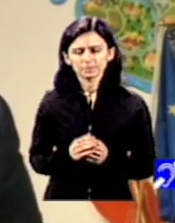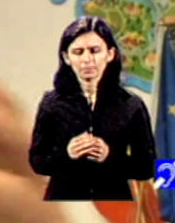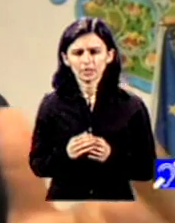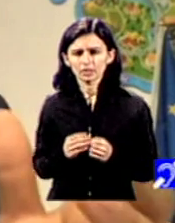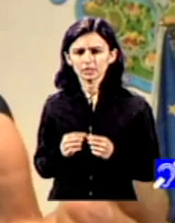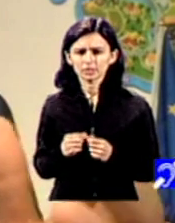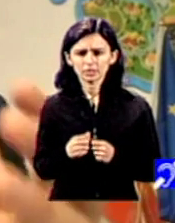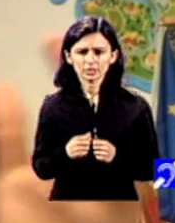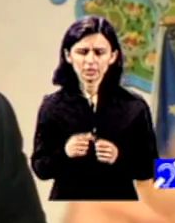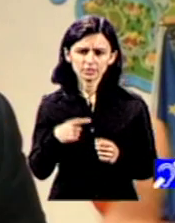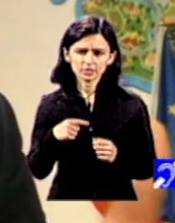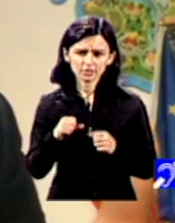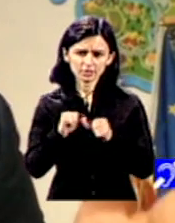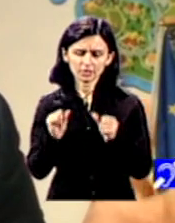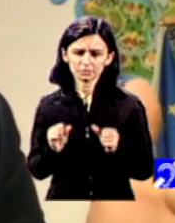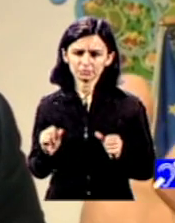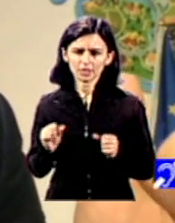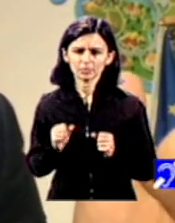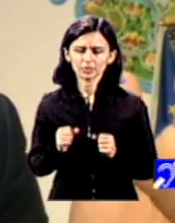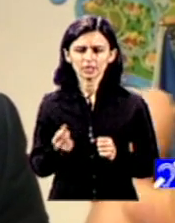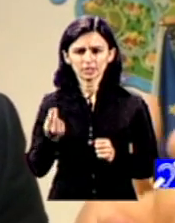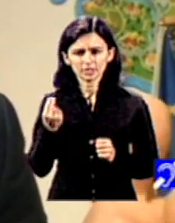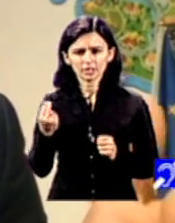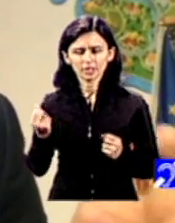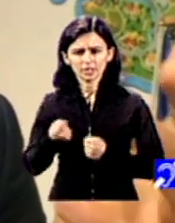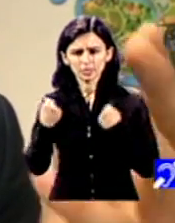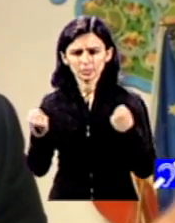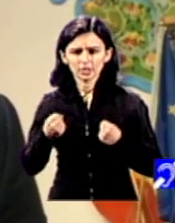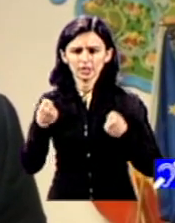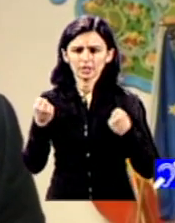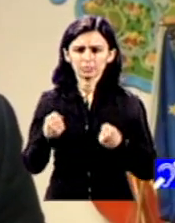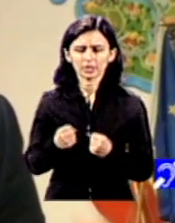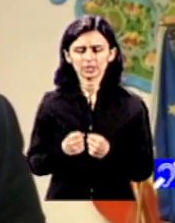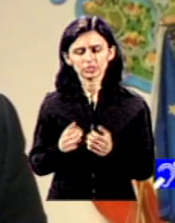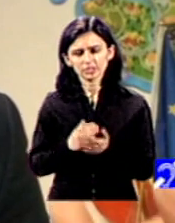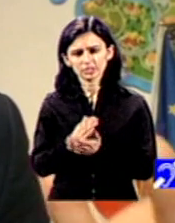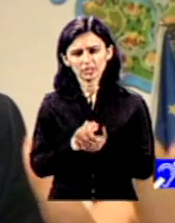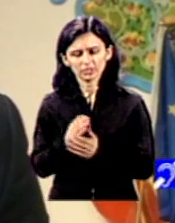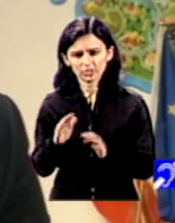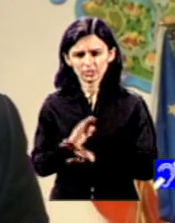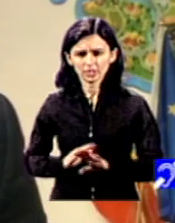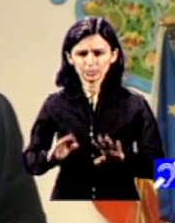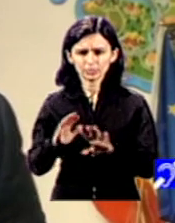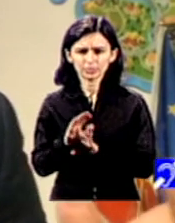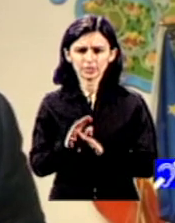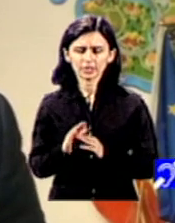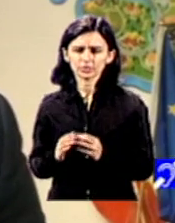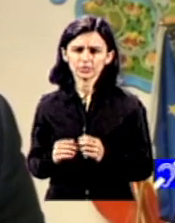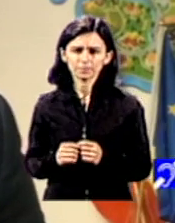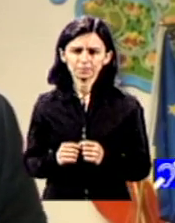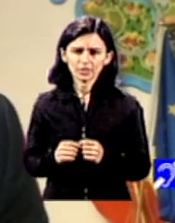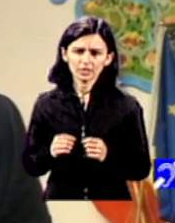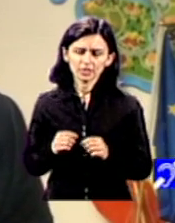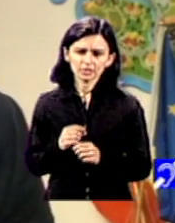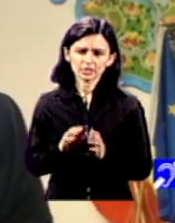preconcepție există modele de bune practici și în serviciile publice și bineînțeles foarte des în